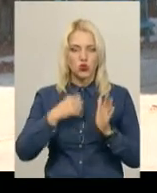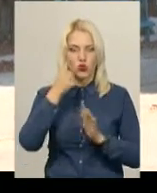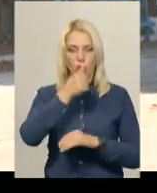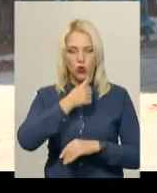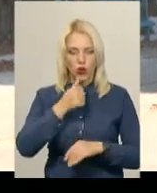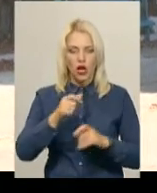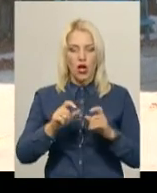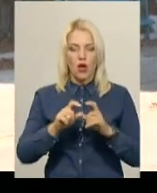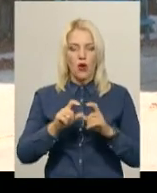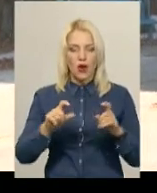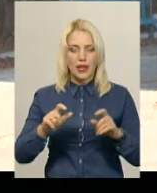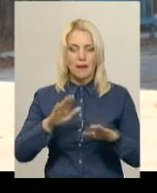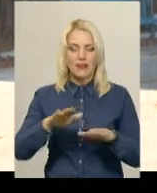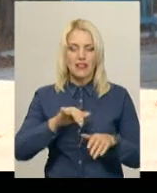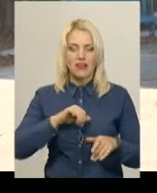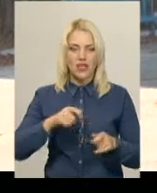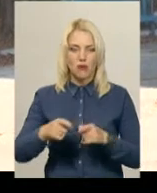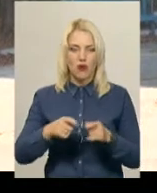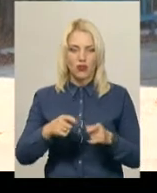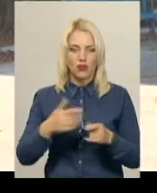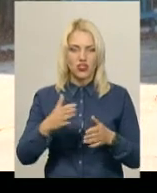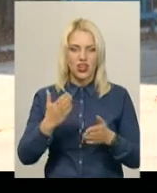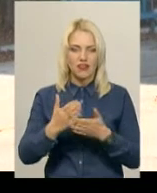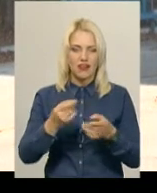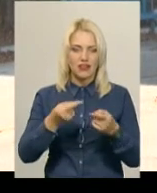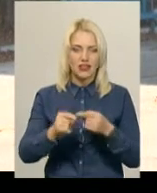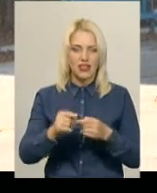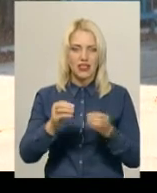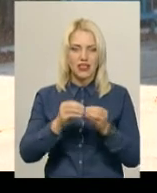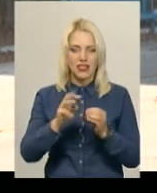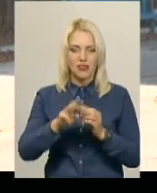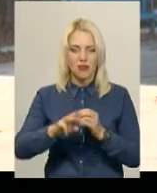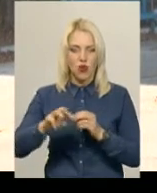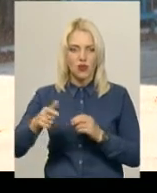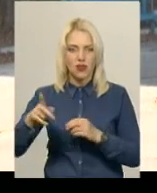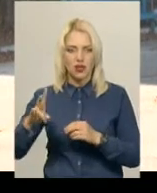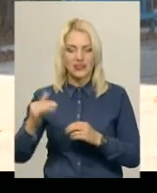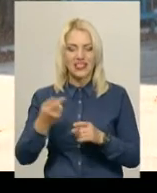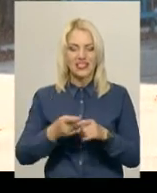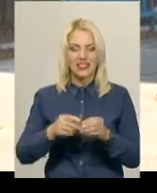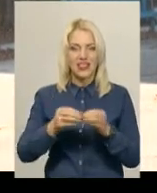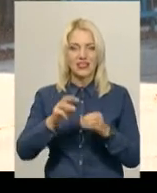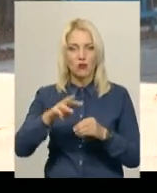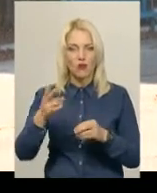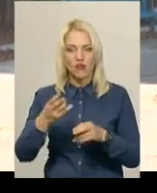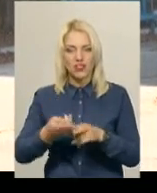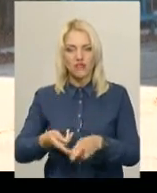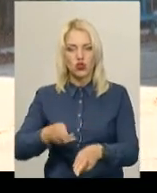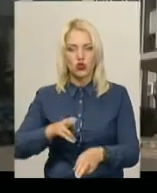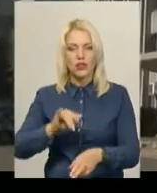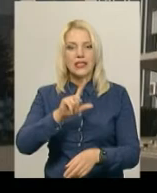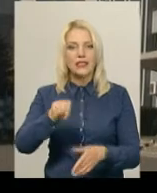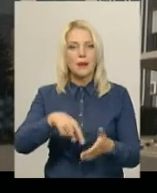сьогодні вже сформована різниця в тарифах 10 мільйонів гривень. І ці 10 мільйонів мають відшкодовані бути вже з місцевого